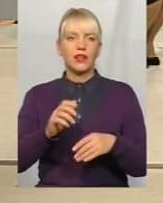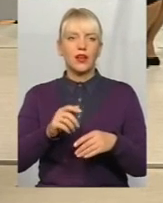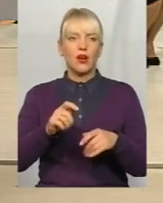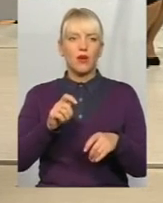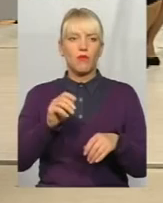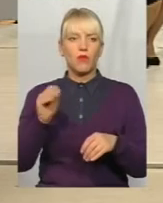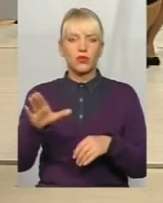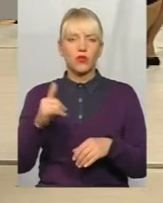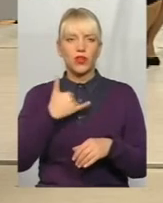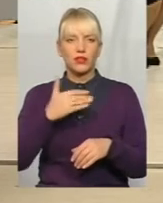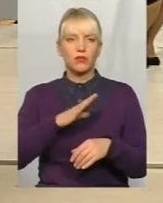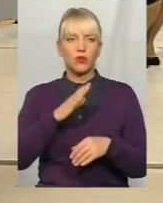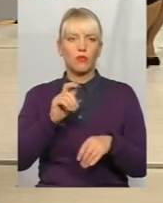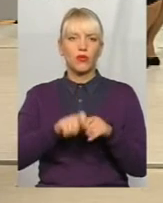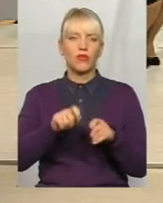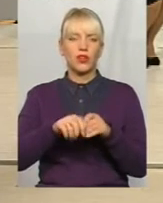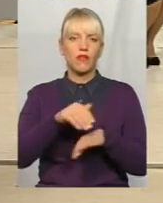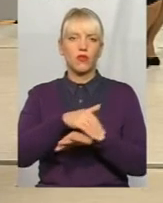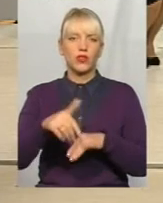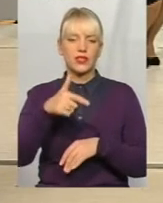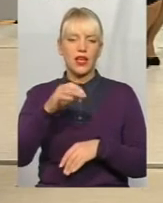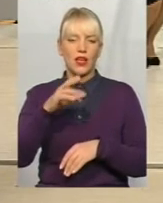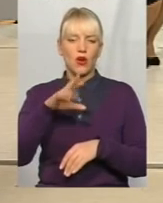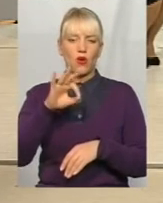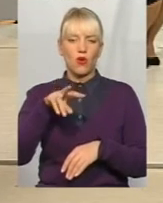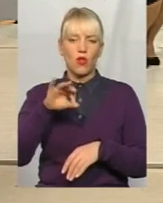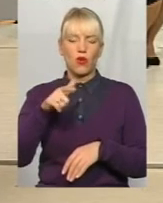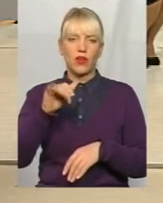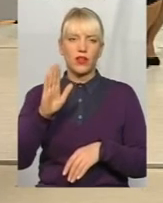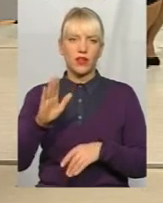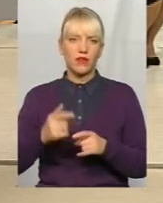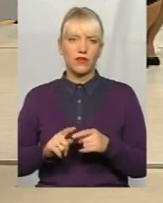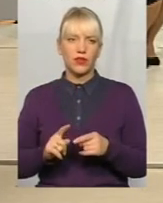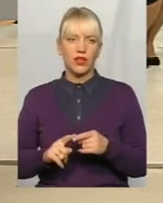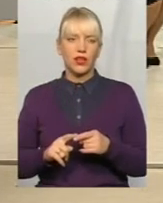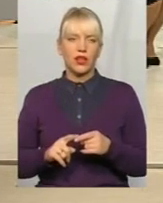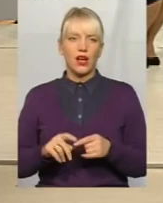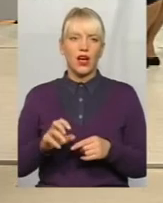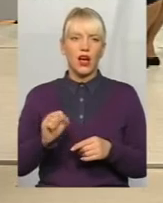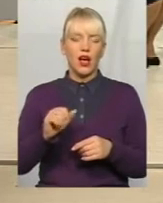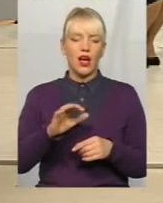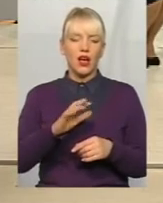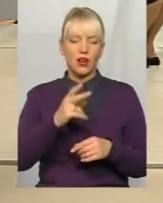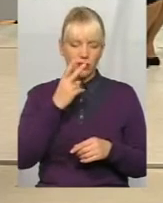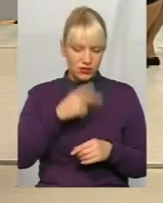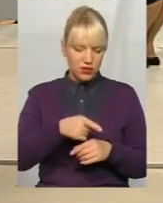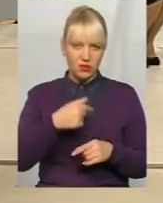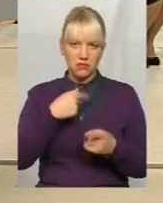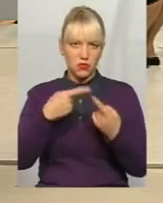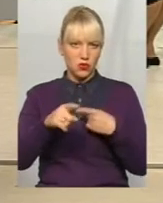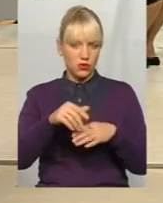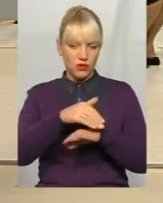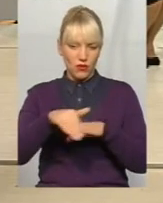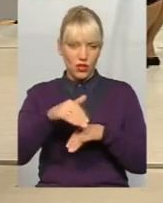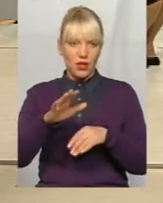перевірки, перевірка вулиці Геологи. Раз, а підприємці кажуть, а вулиці Геологи далеко, йдіть звідси. Колись була перевірка пані Олени, пам'ятаєте,